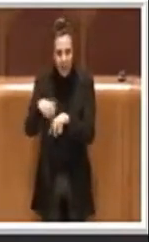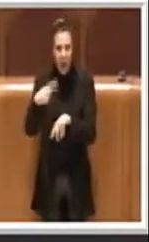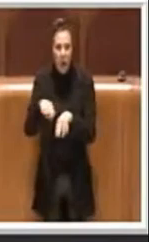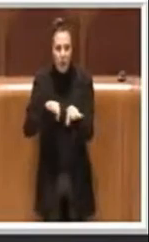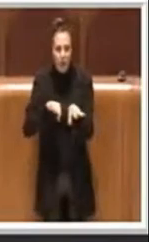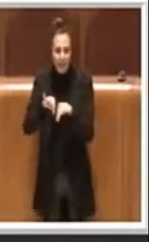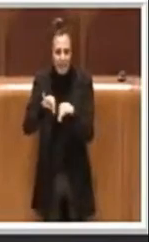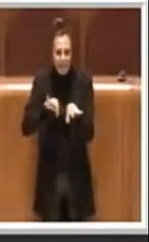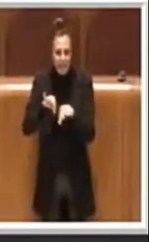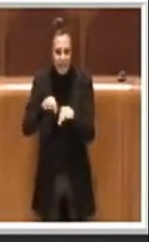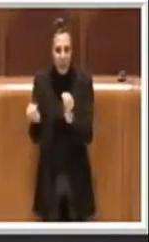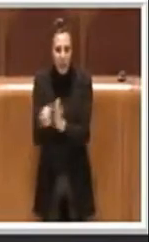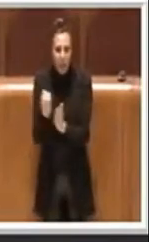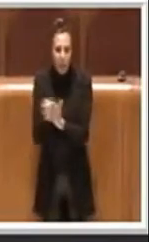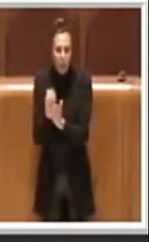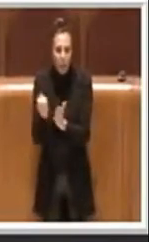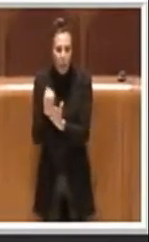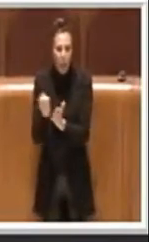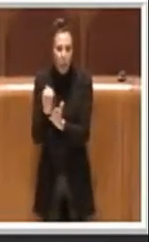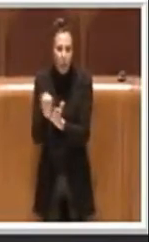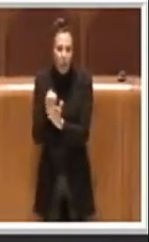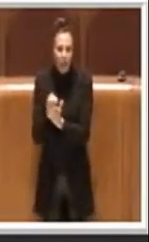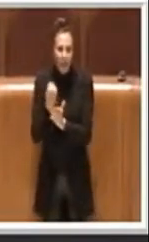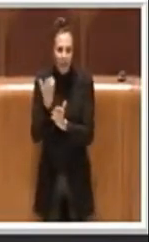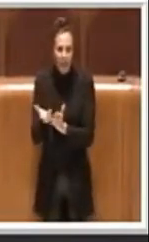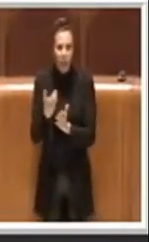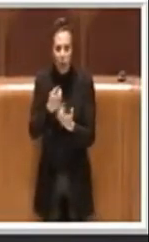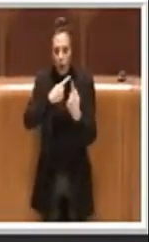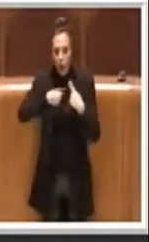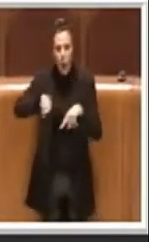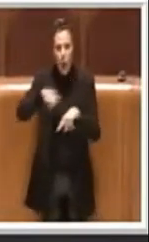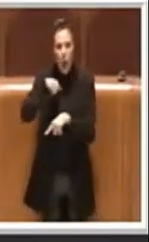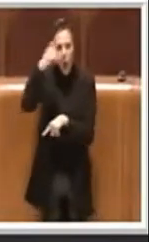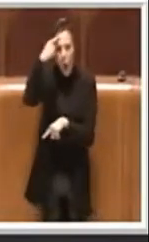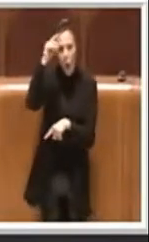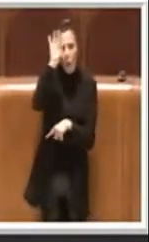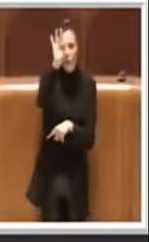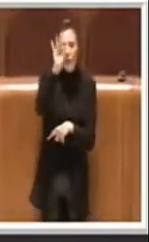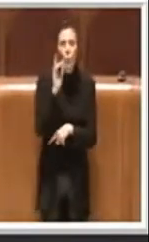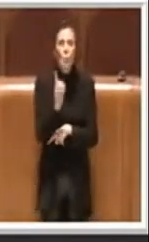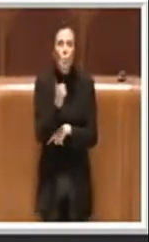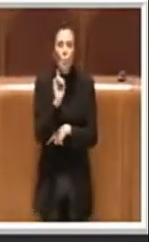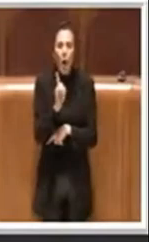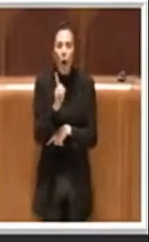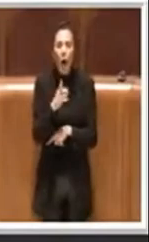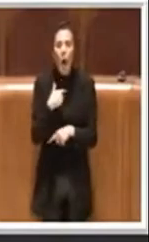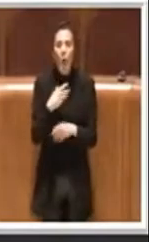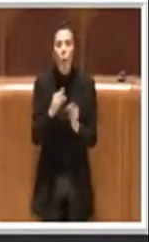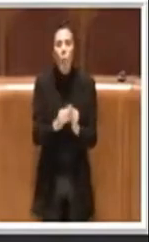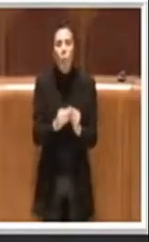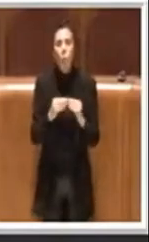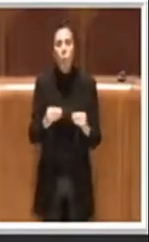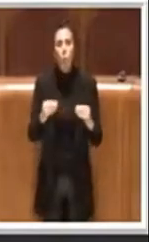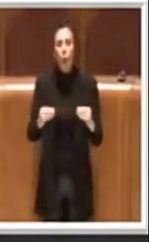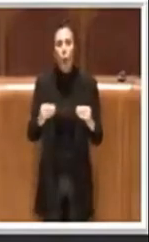produttivo. Invece noi miriamo su un prodotto ovviamente